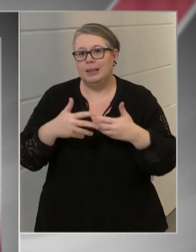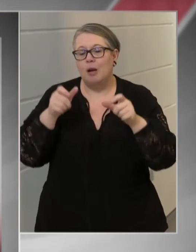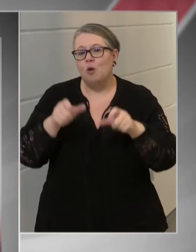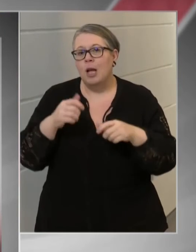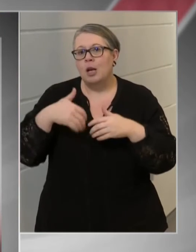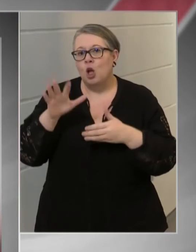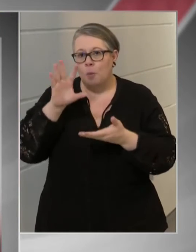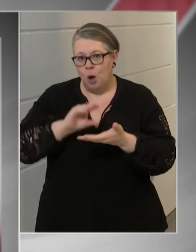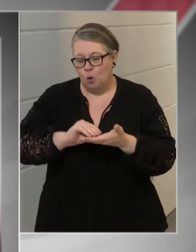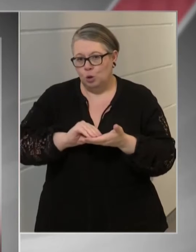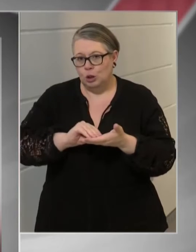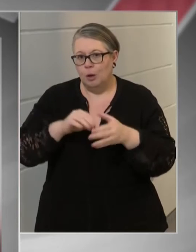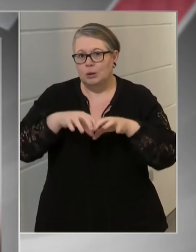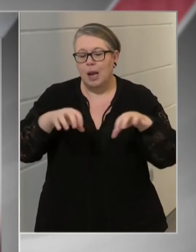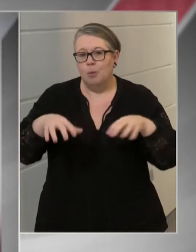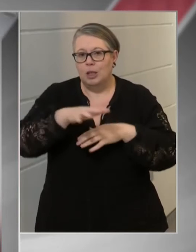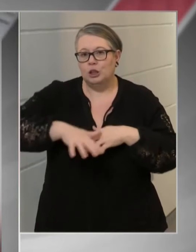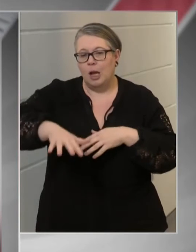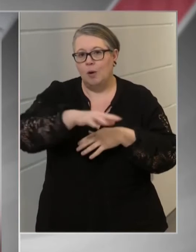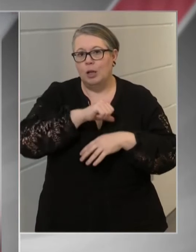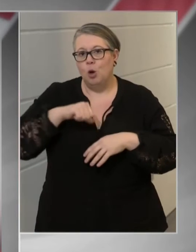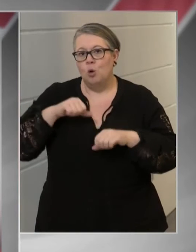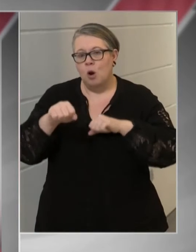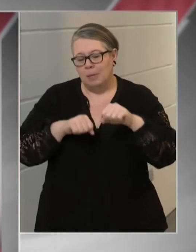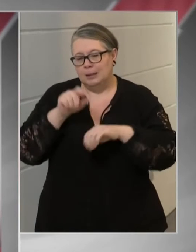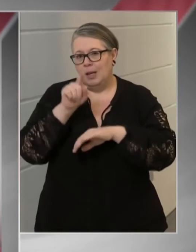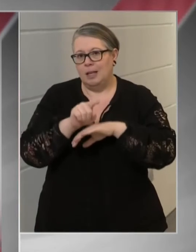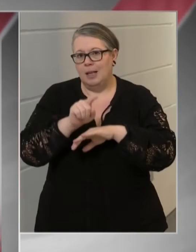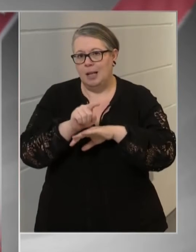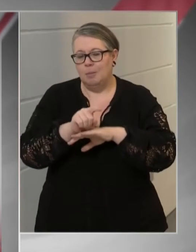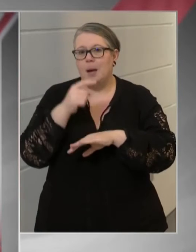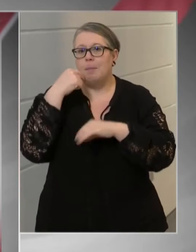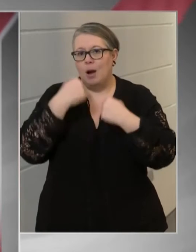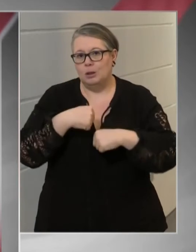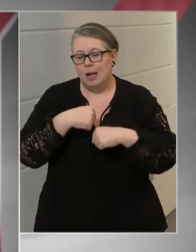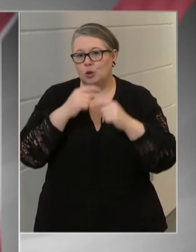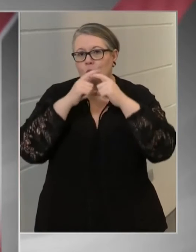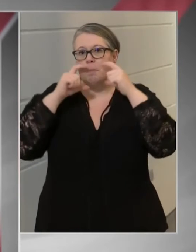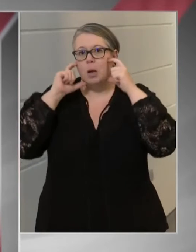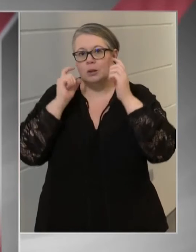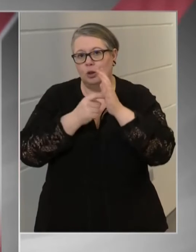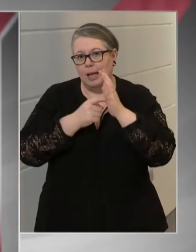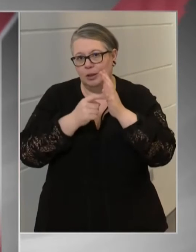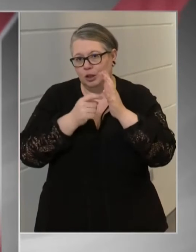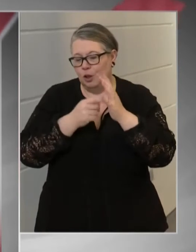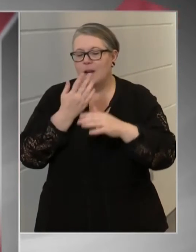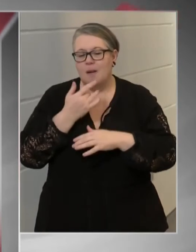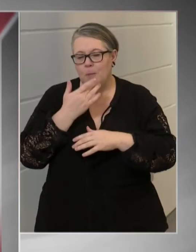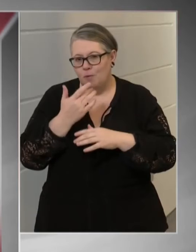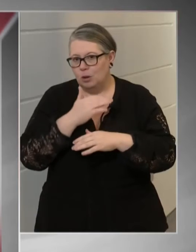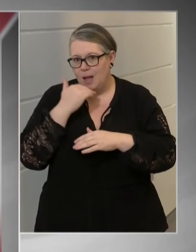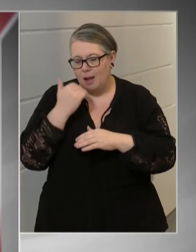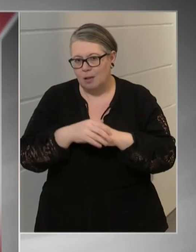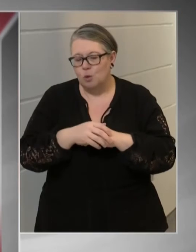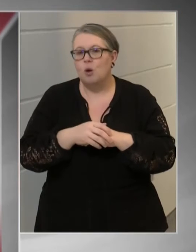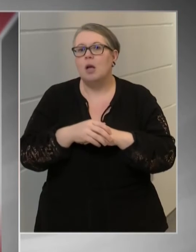ellenőrzik a járványügyi szabályok betartását. Szerdán a maszkviselés kötelezettség figyelmen kívül hagyása miatt 197